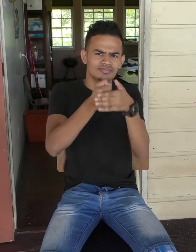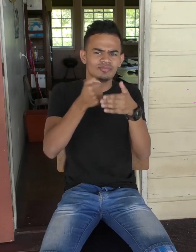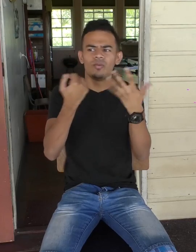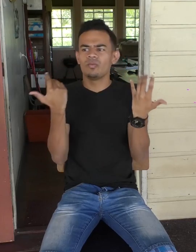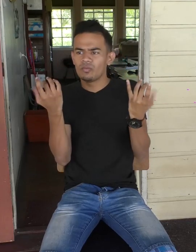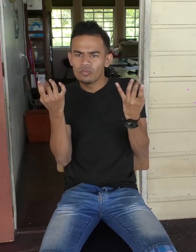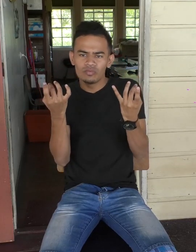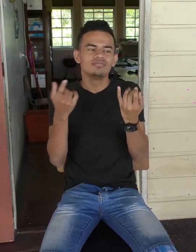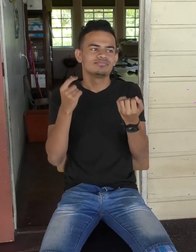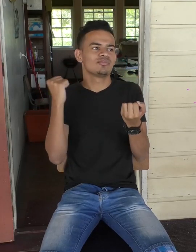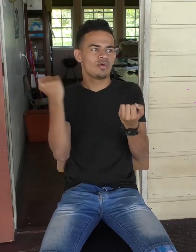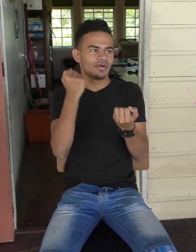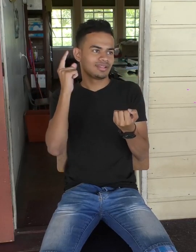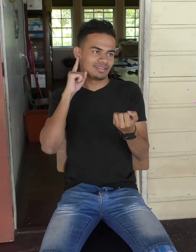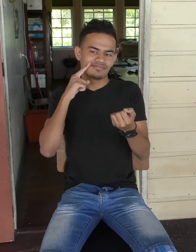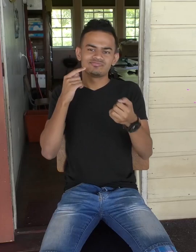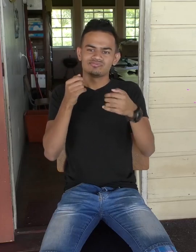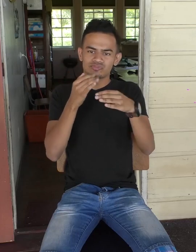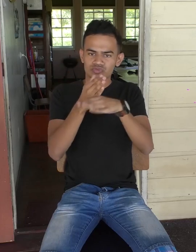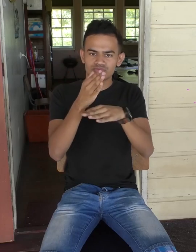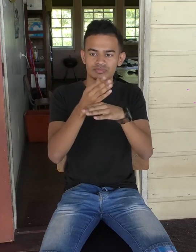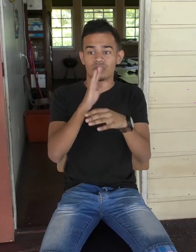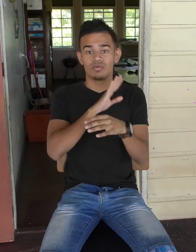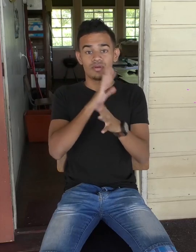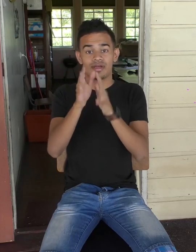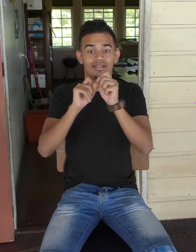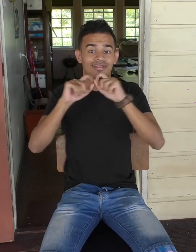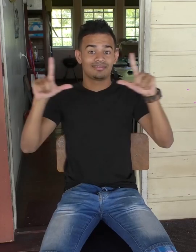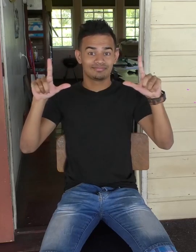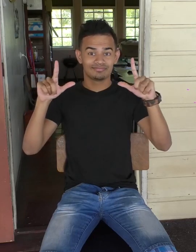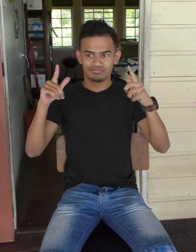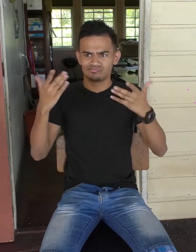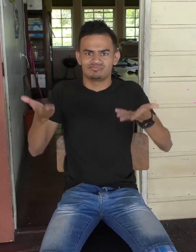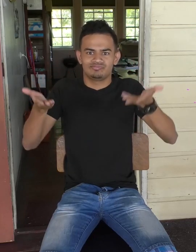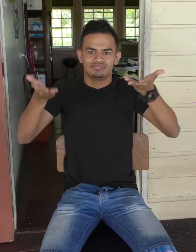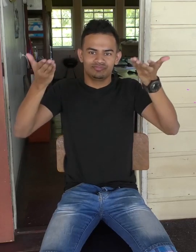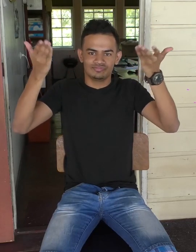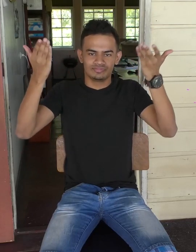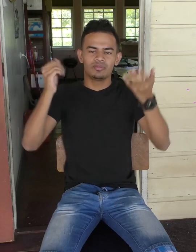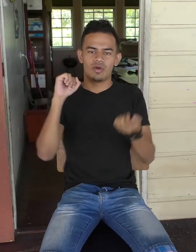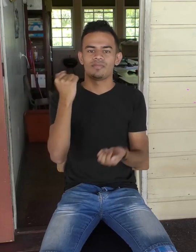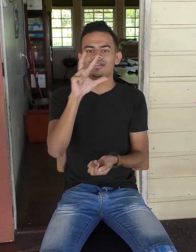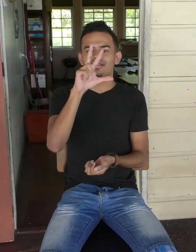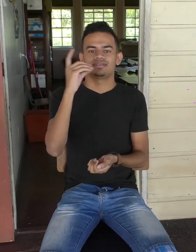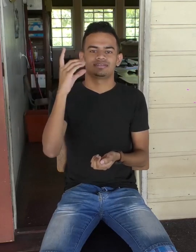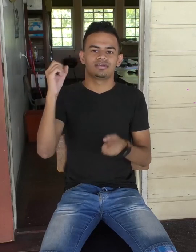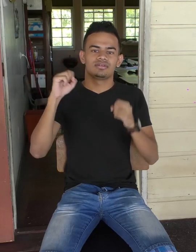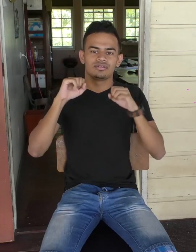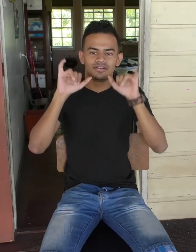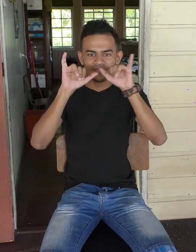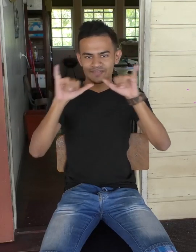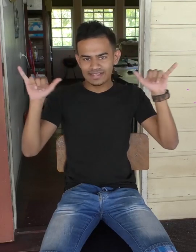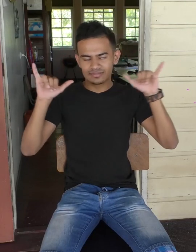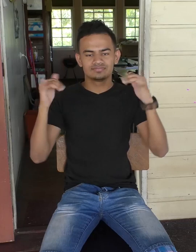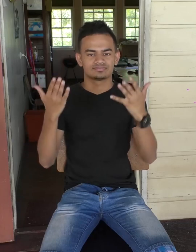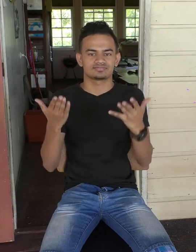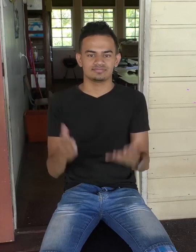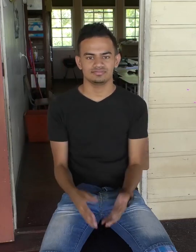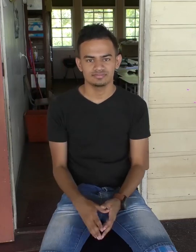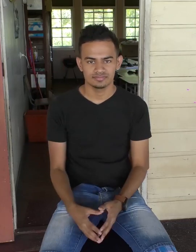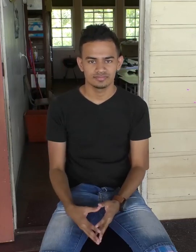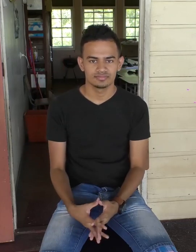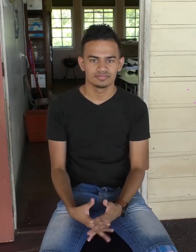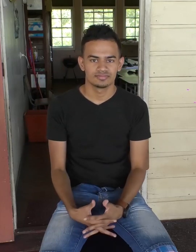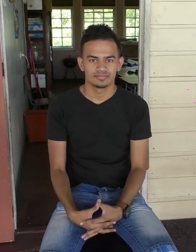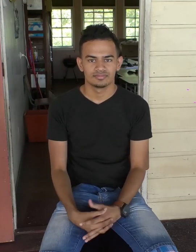Dat de doven goede ondersteuning krijgen. Maar ook dat de gebarentaal gaat leven. Dat de gebarentaal meer populairder